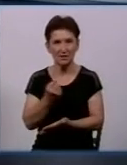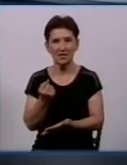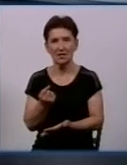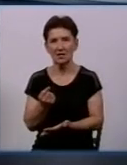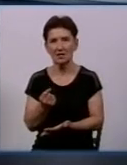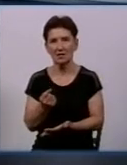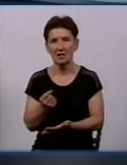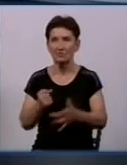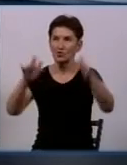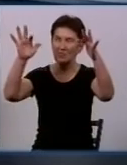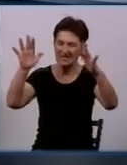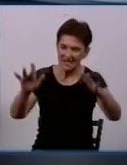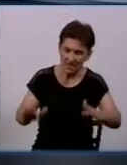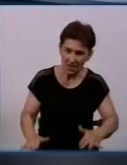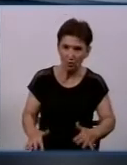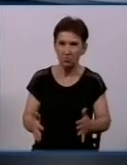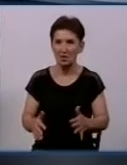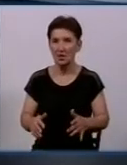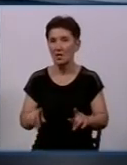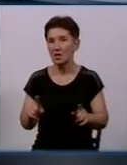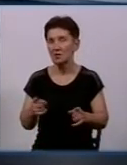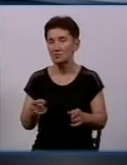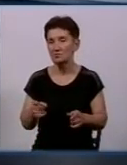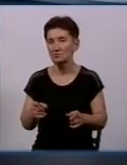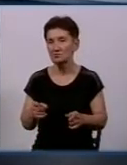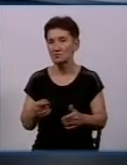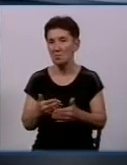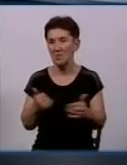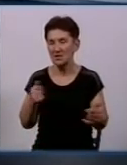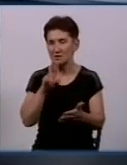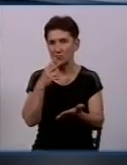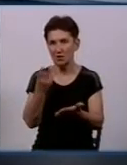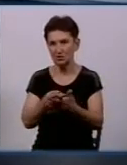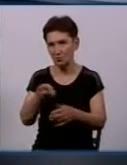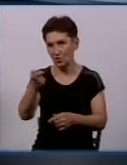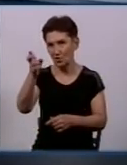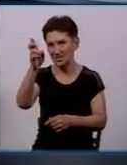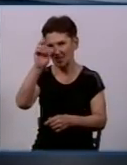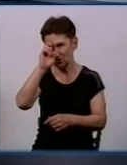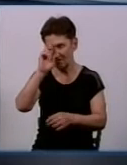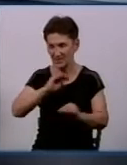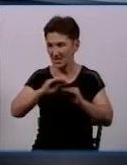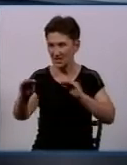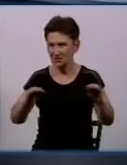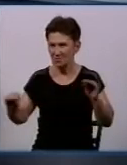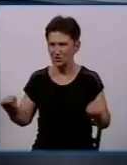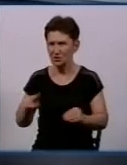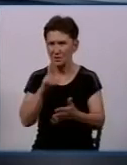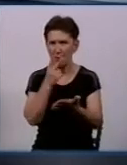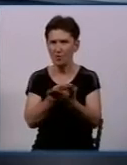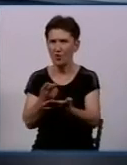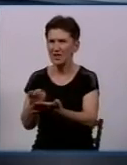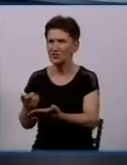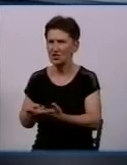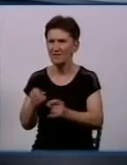сніг, або ще інше, щось відбулося. Тому що є передбачено державними стандартами розміщення показчиків пожежних гідрантів